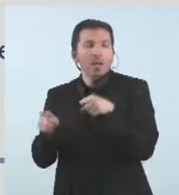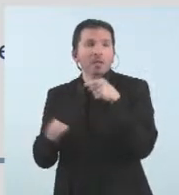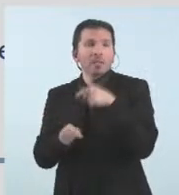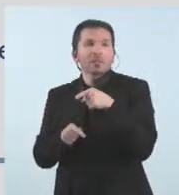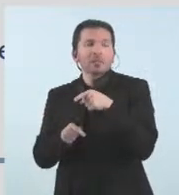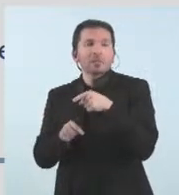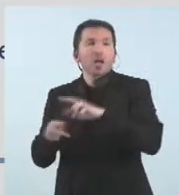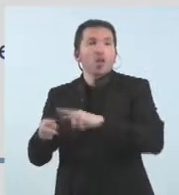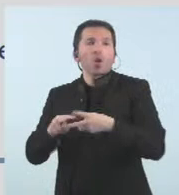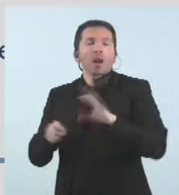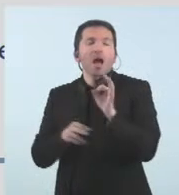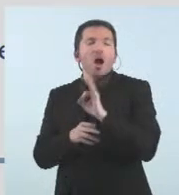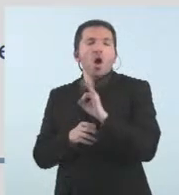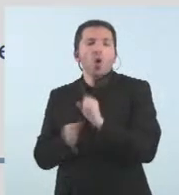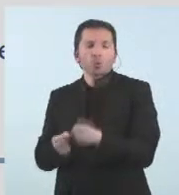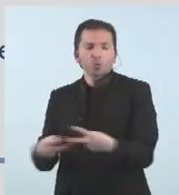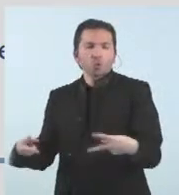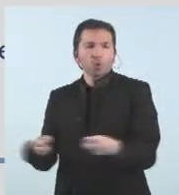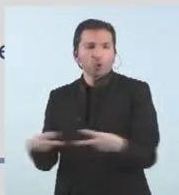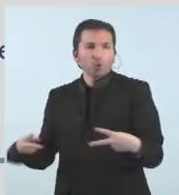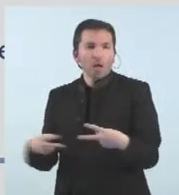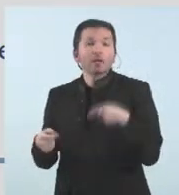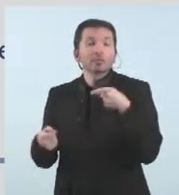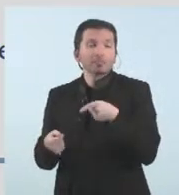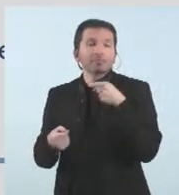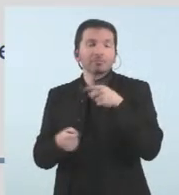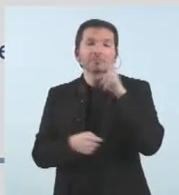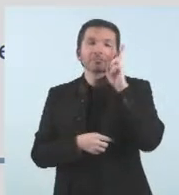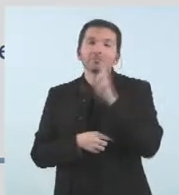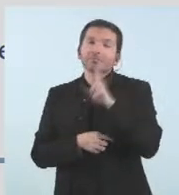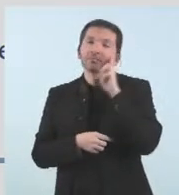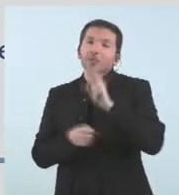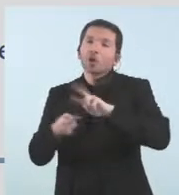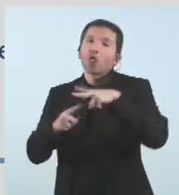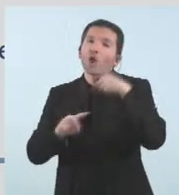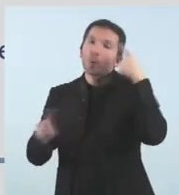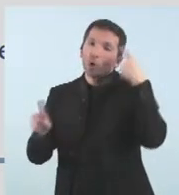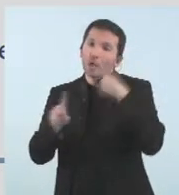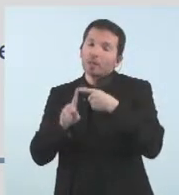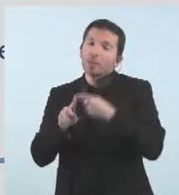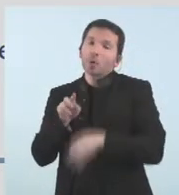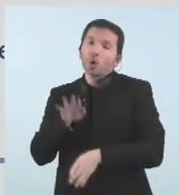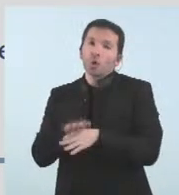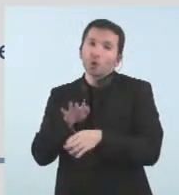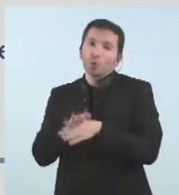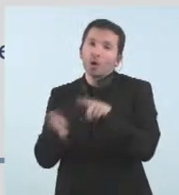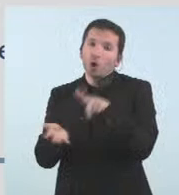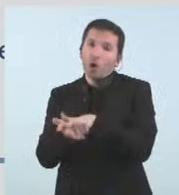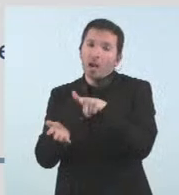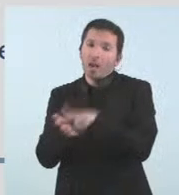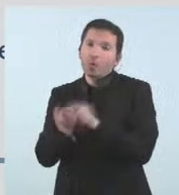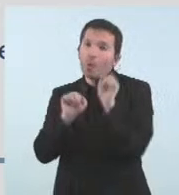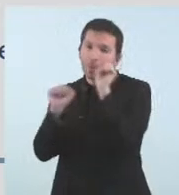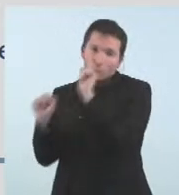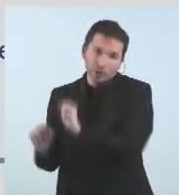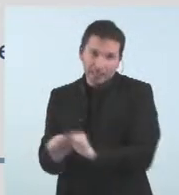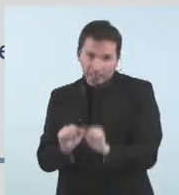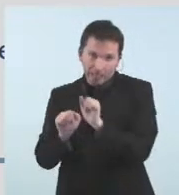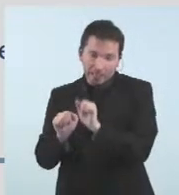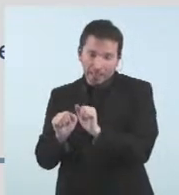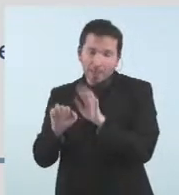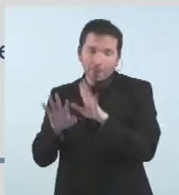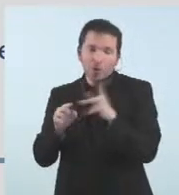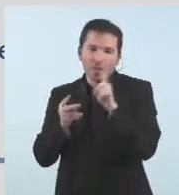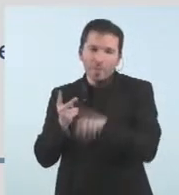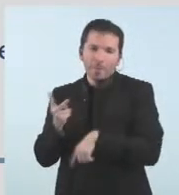oficial del país per tant quin doble objectiu assolim la preservació de la llengua d'una banda però també donar